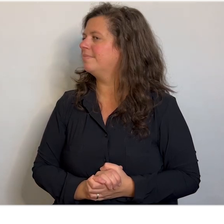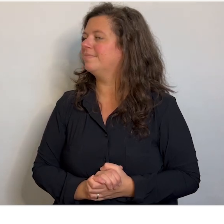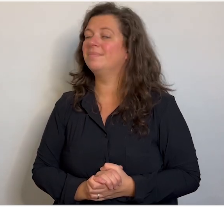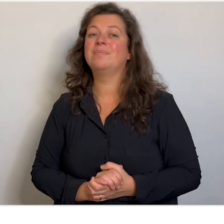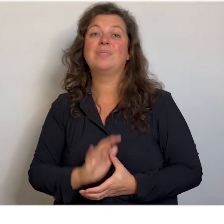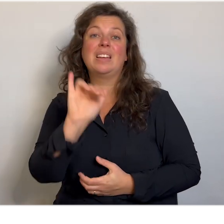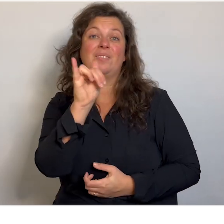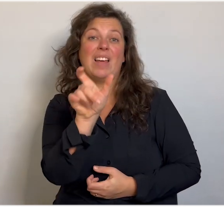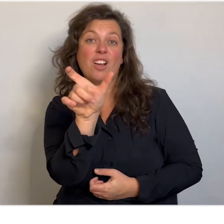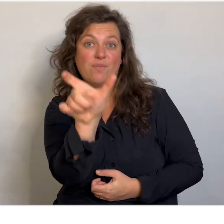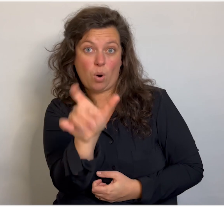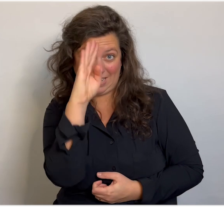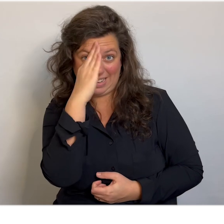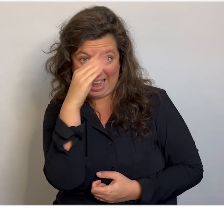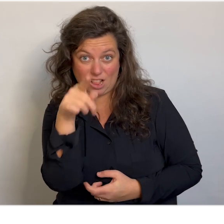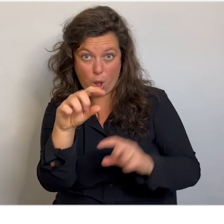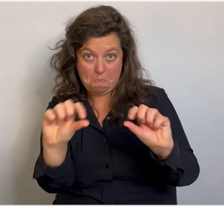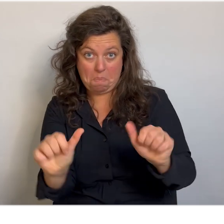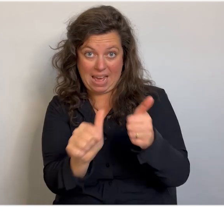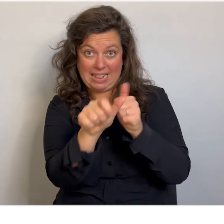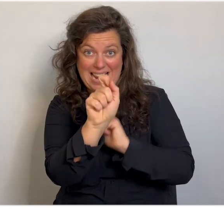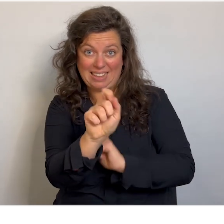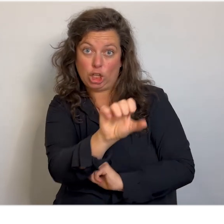Welk woord ken jij met de letter S?